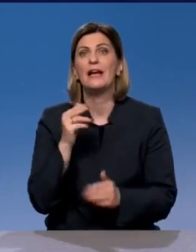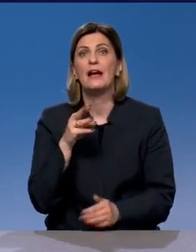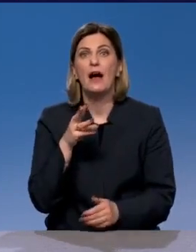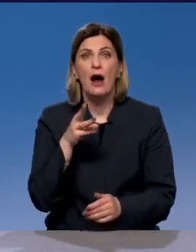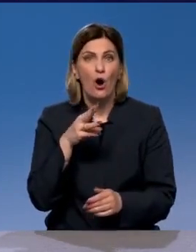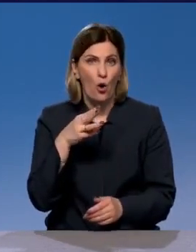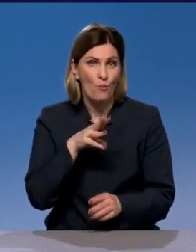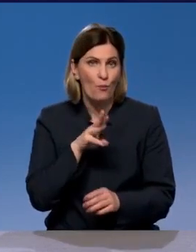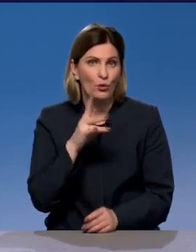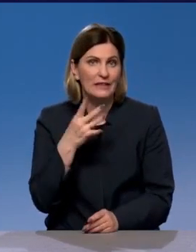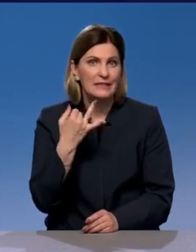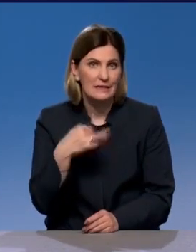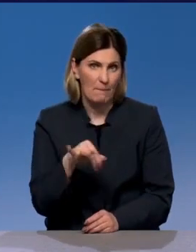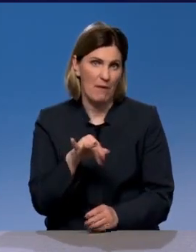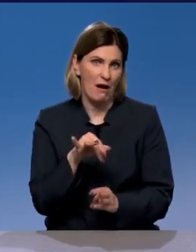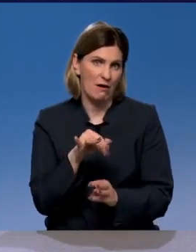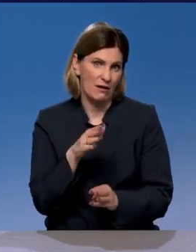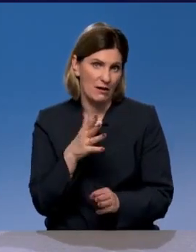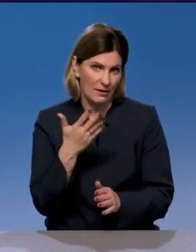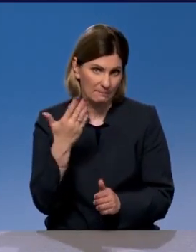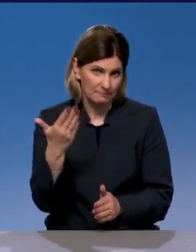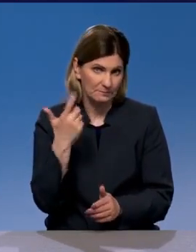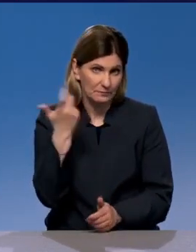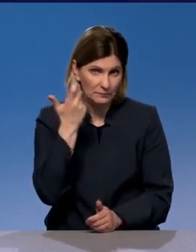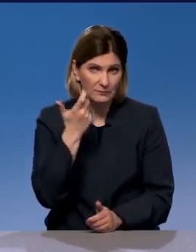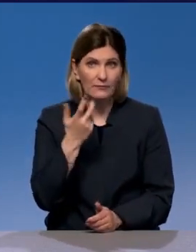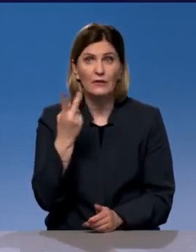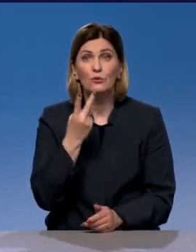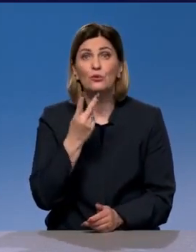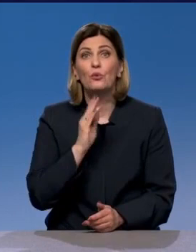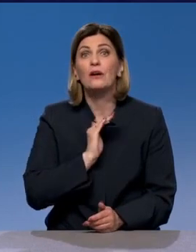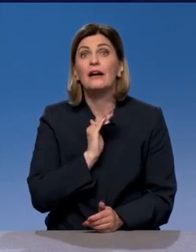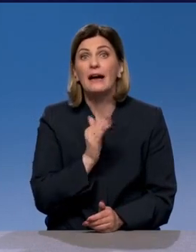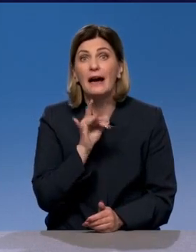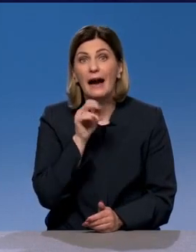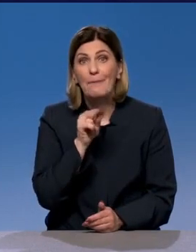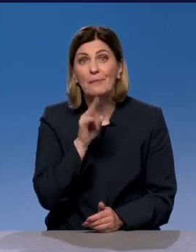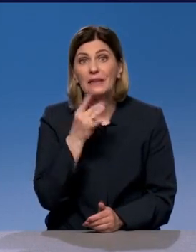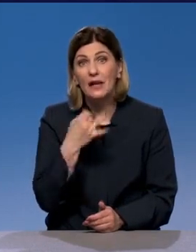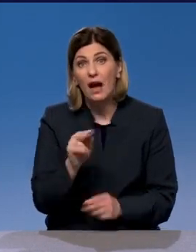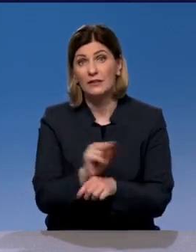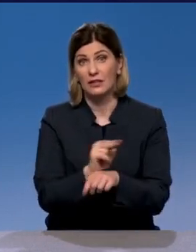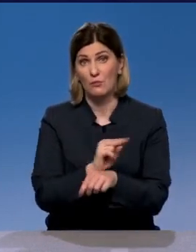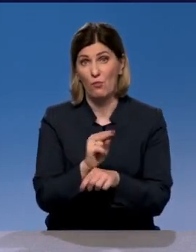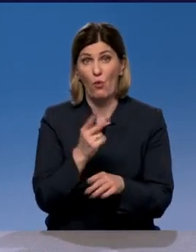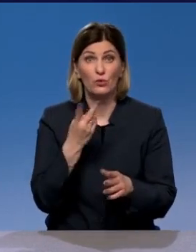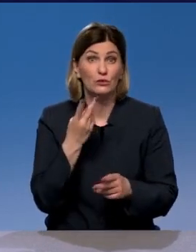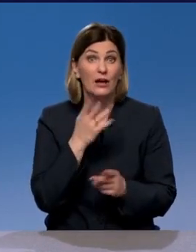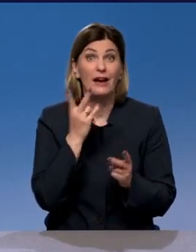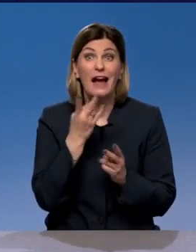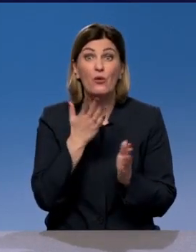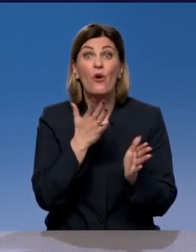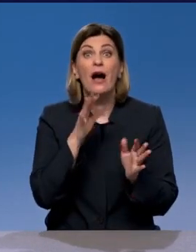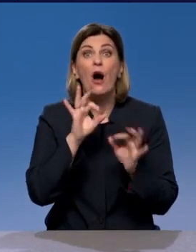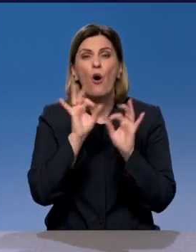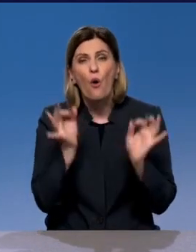проводя планово-предупредительный ремонт, либо капитальный ремонт дороги, контролировать подрядчика, каким образом, в какой период